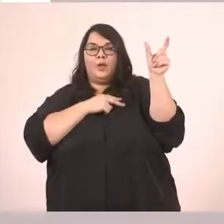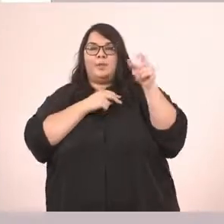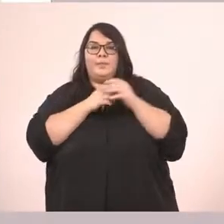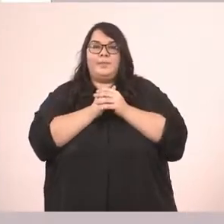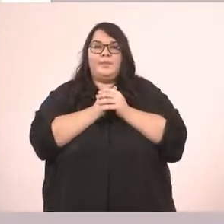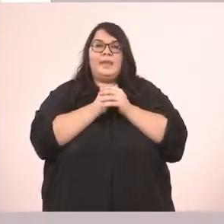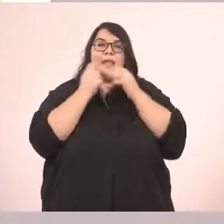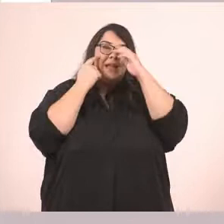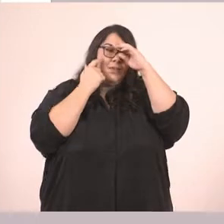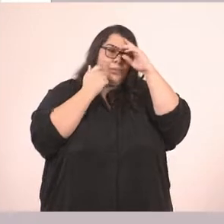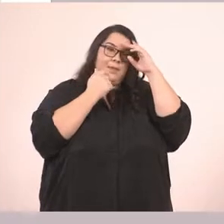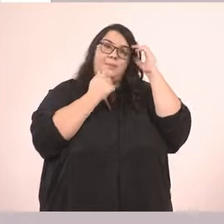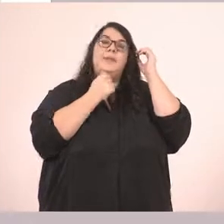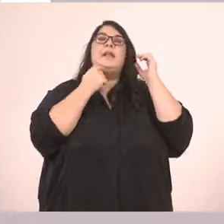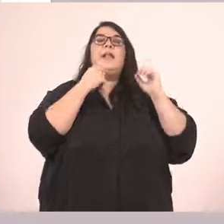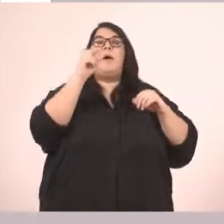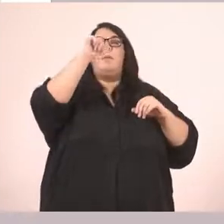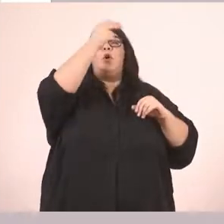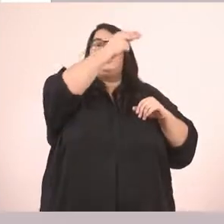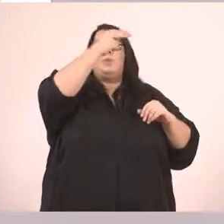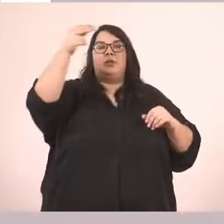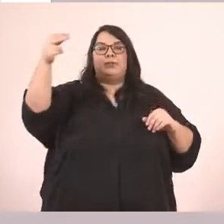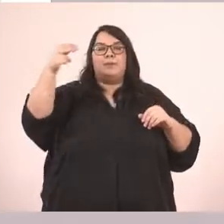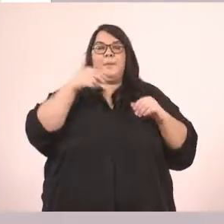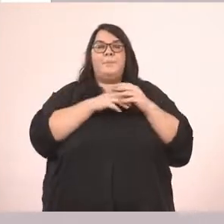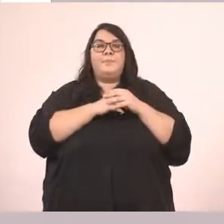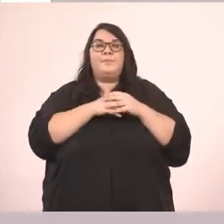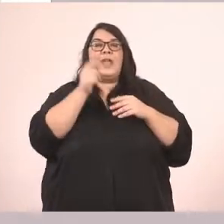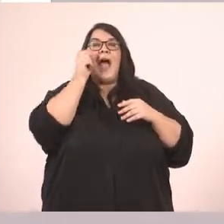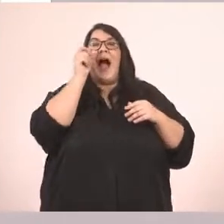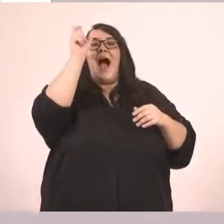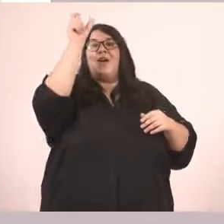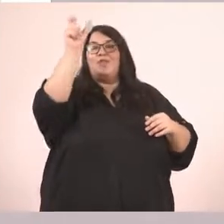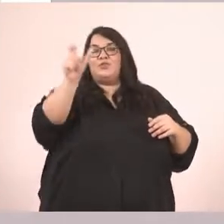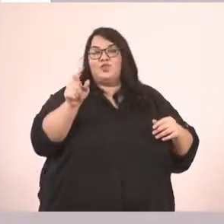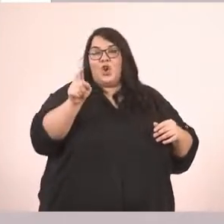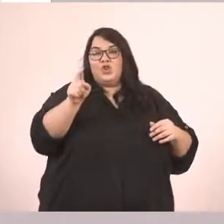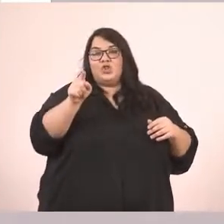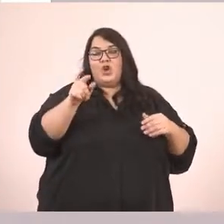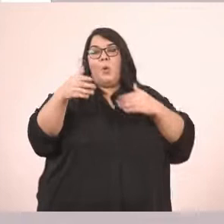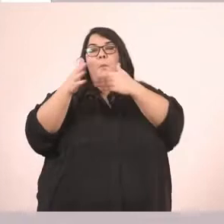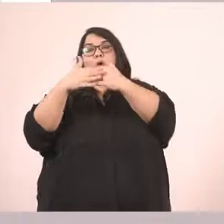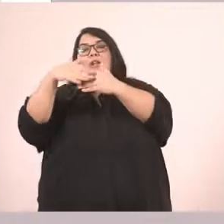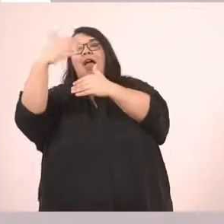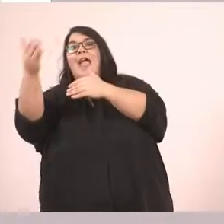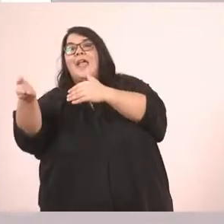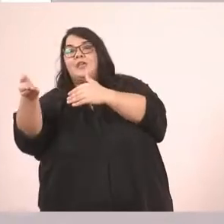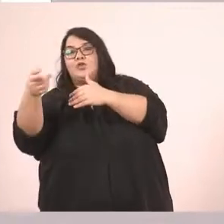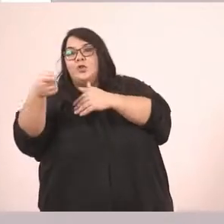έχουμε να κάνουμε. Λέει η πρώτη προτασούλα μας. Αυτός έξω από την πόρτα.